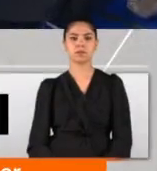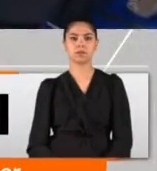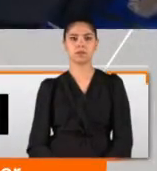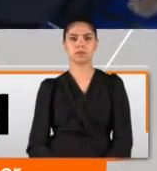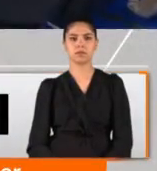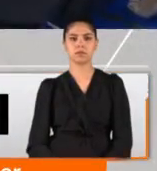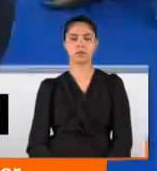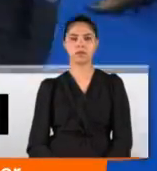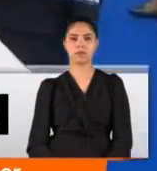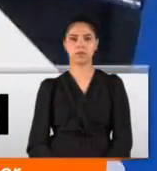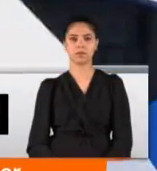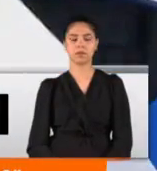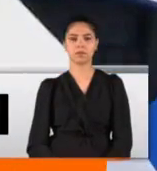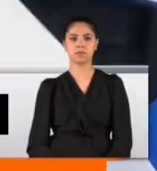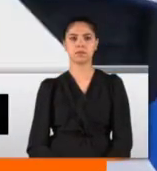gerekiyor.